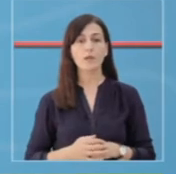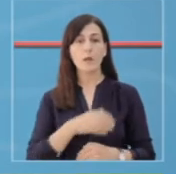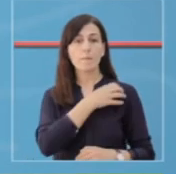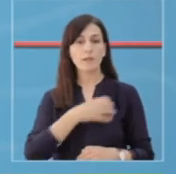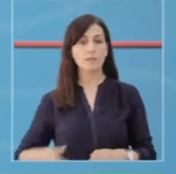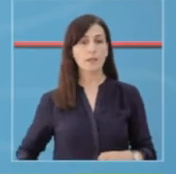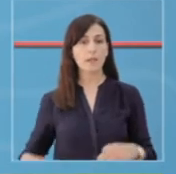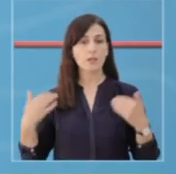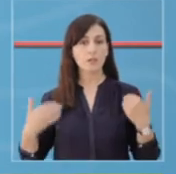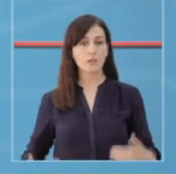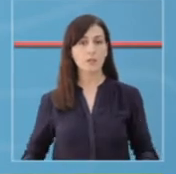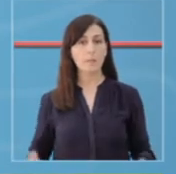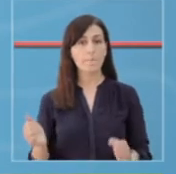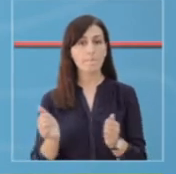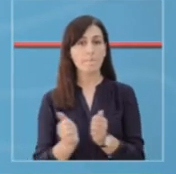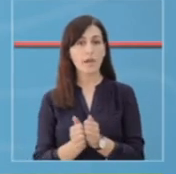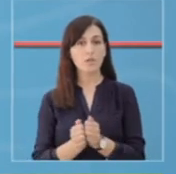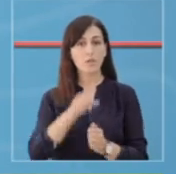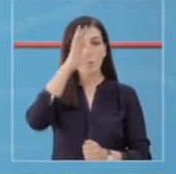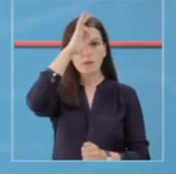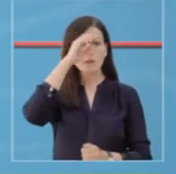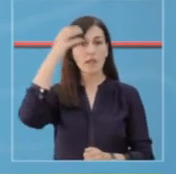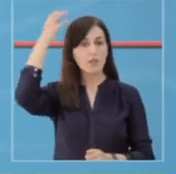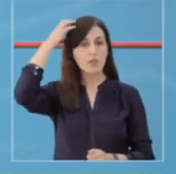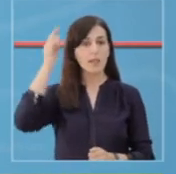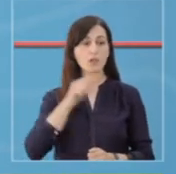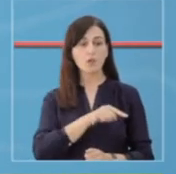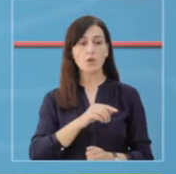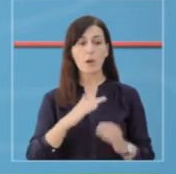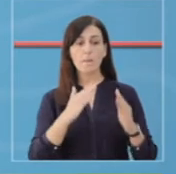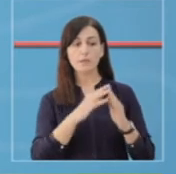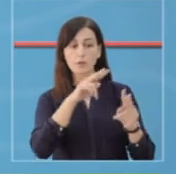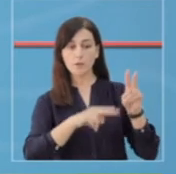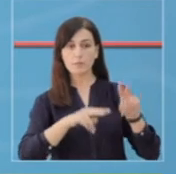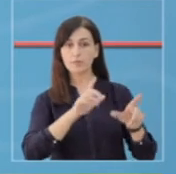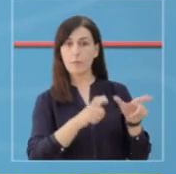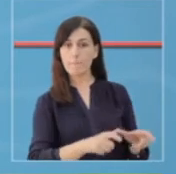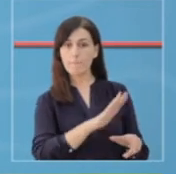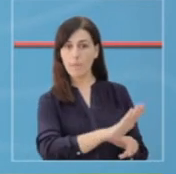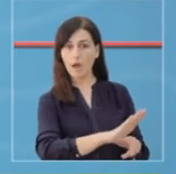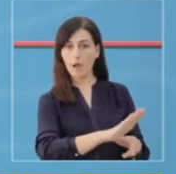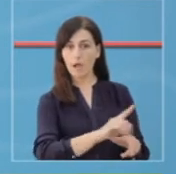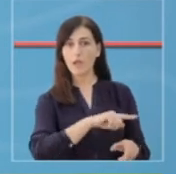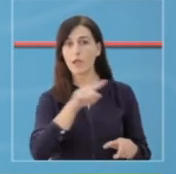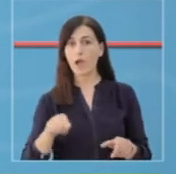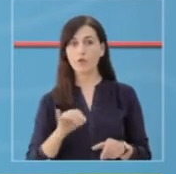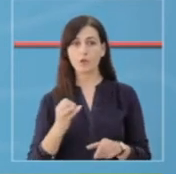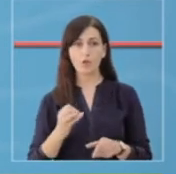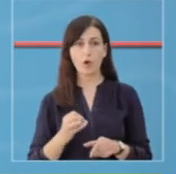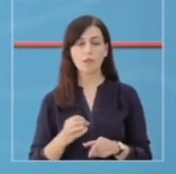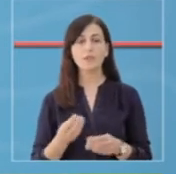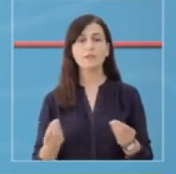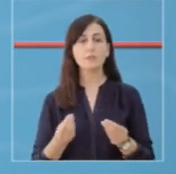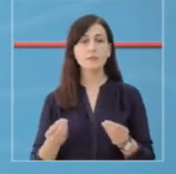po bashkëpunon me policinë e shtetit për të moslejuar thyrje në karantinës. E vetë me mënyrë për të ndaluar